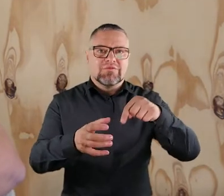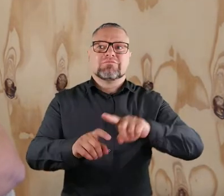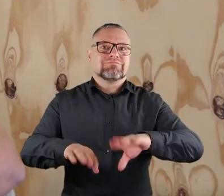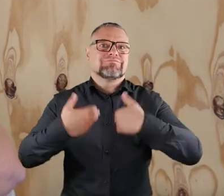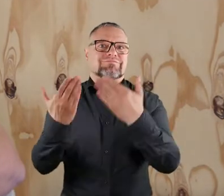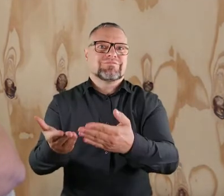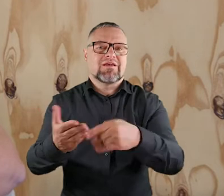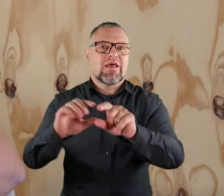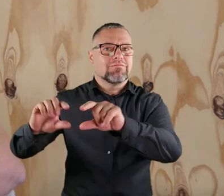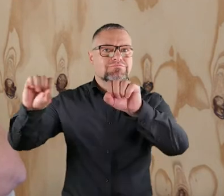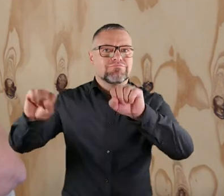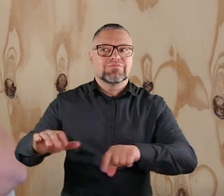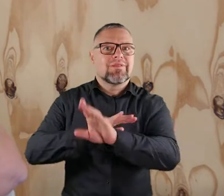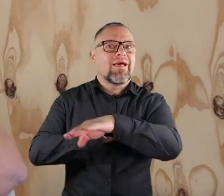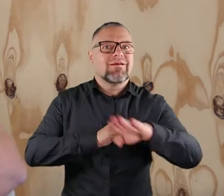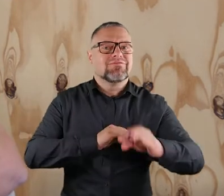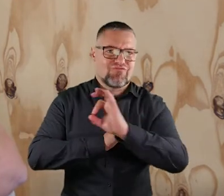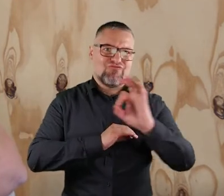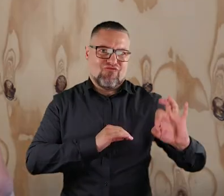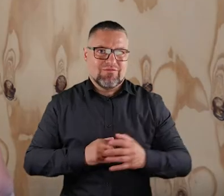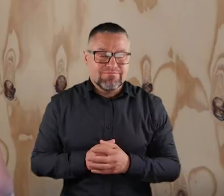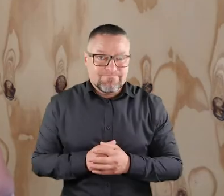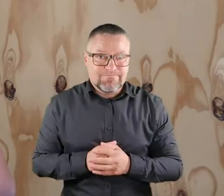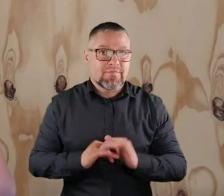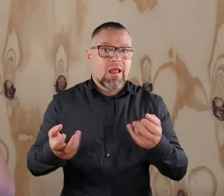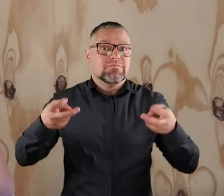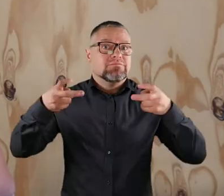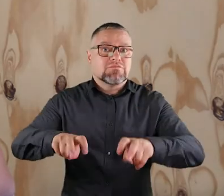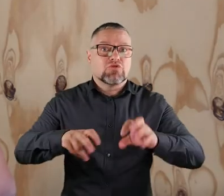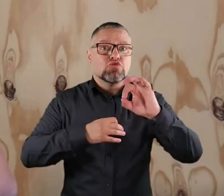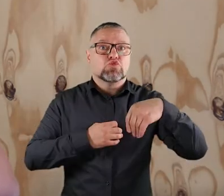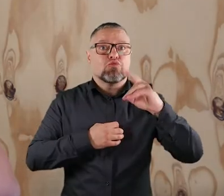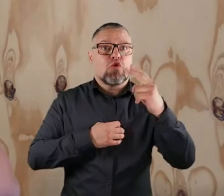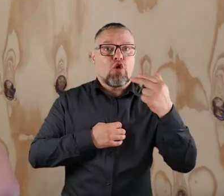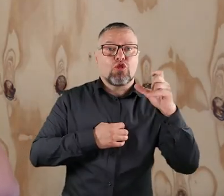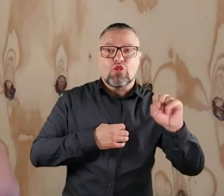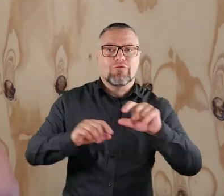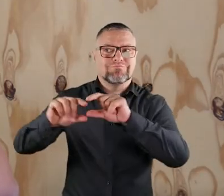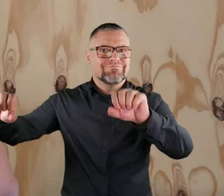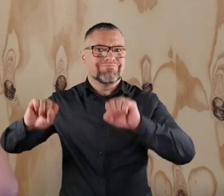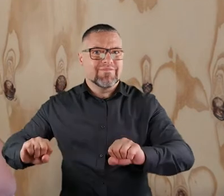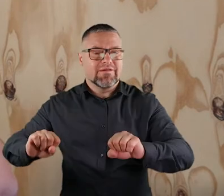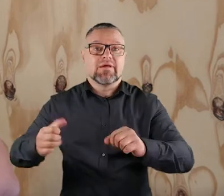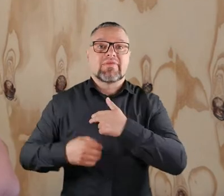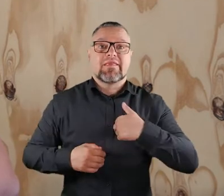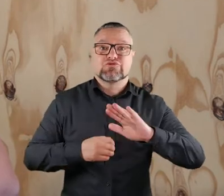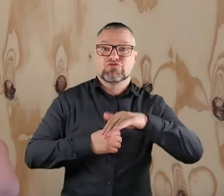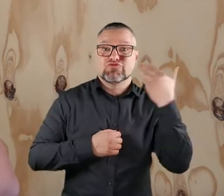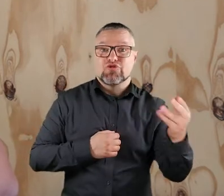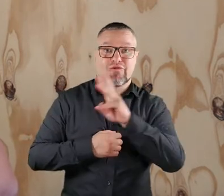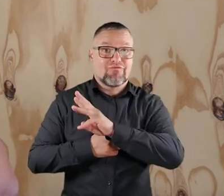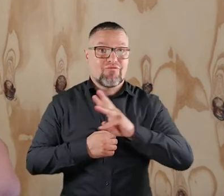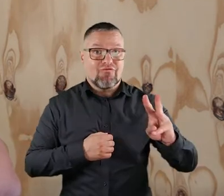również trafi na subkonto naszych dzieci. Jak zatem założyć subkonto Fundacji Iskierka? Na naszej stronie